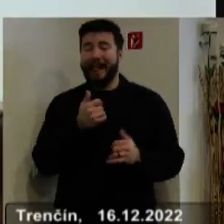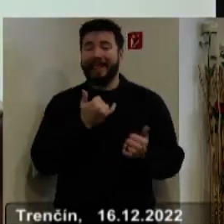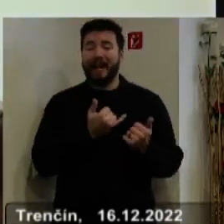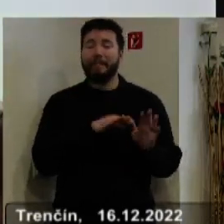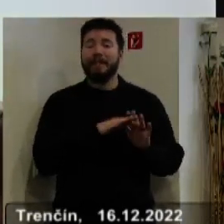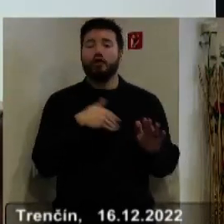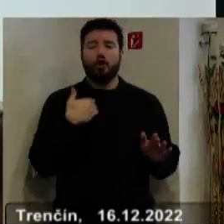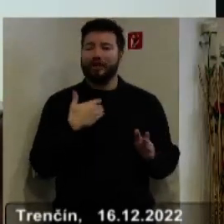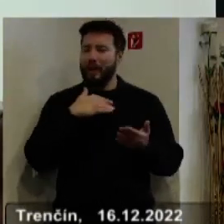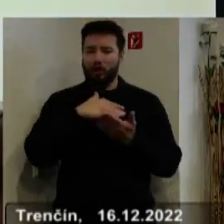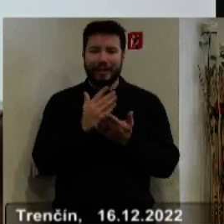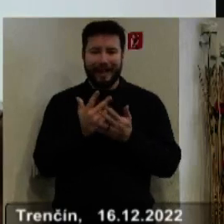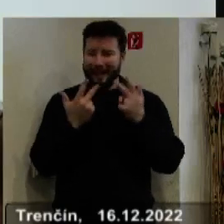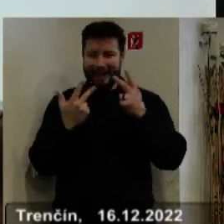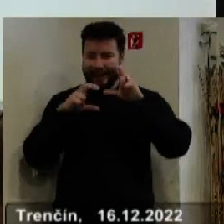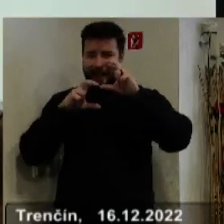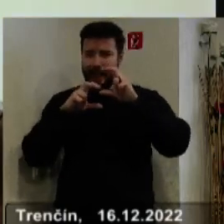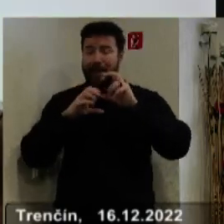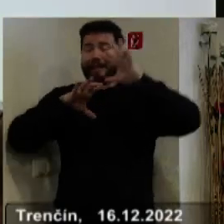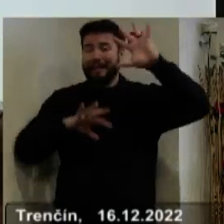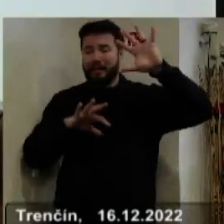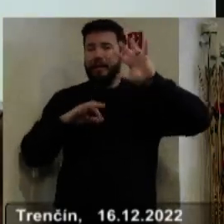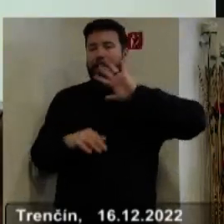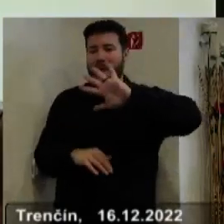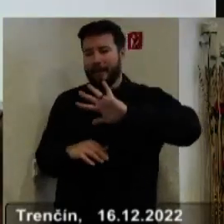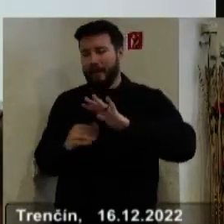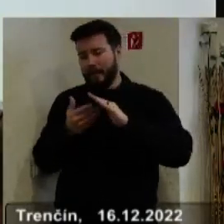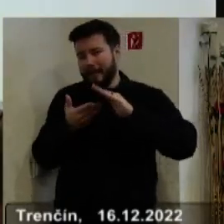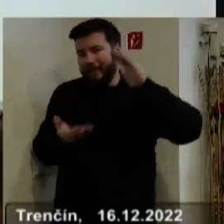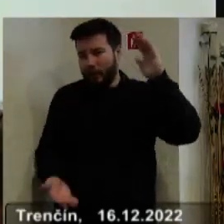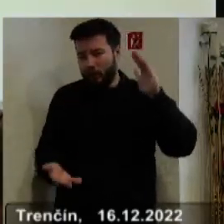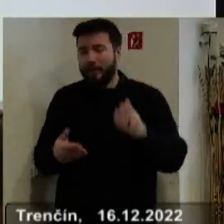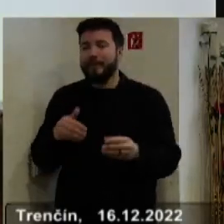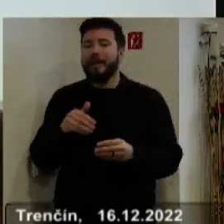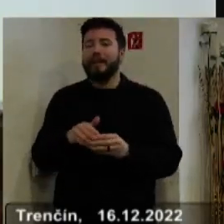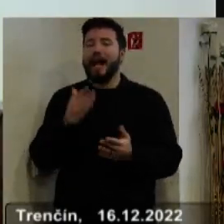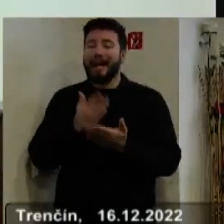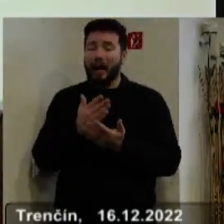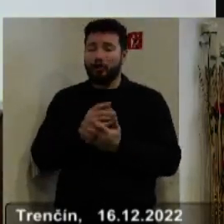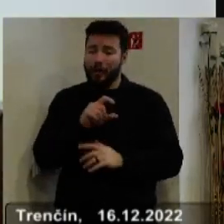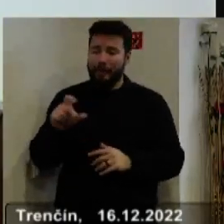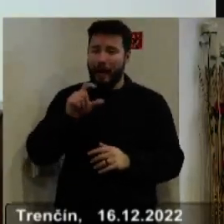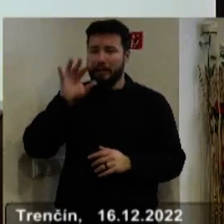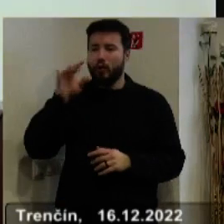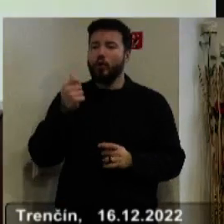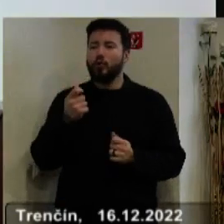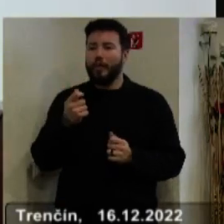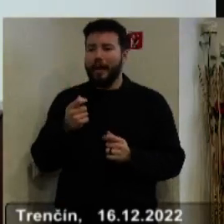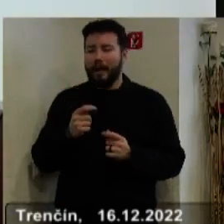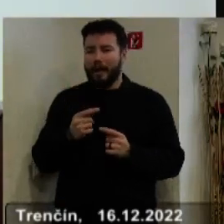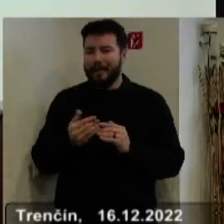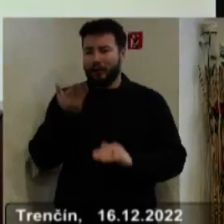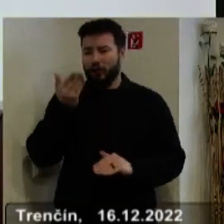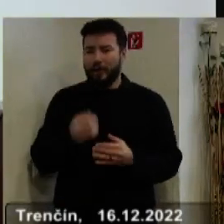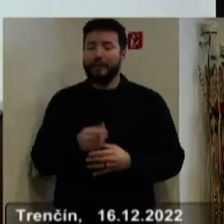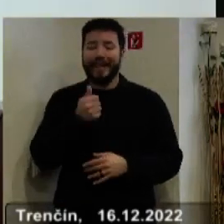5 finančných pásiem a v každom pásme navýšilo túto sumu. Na jedno jedlo